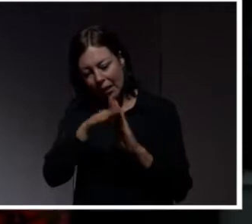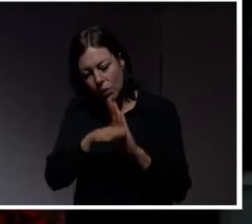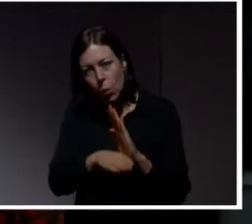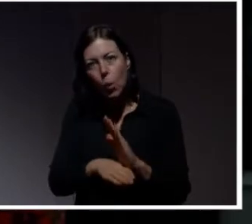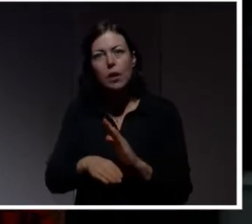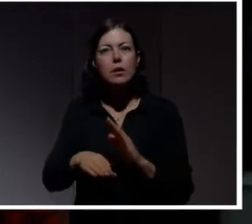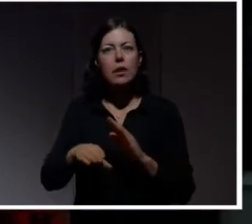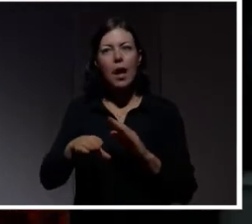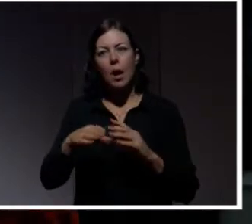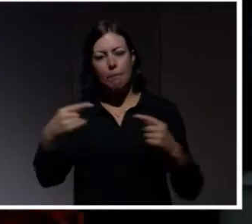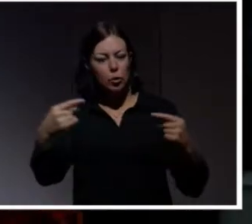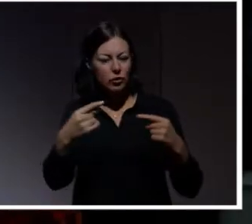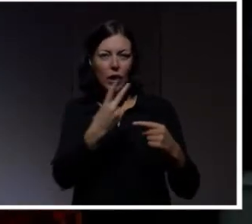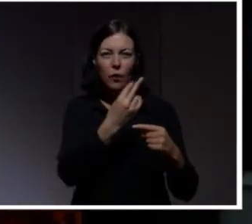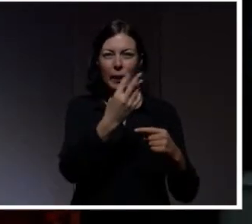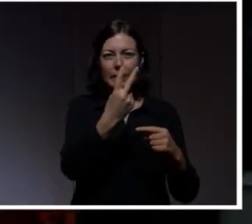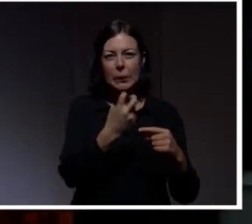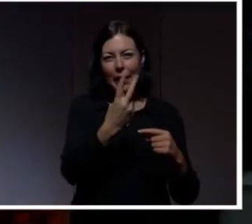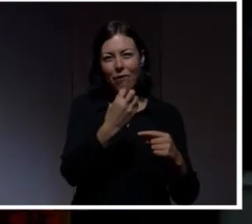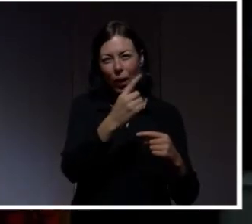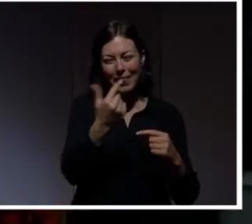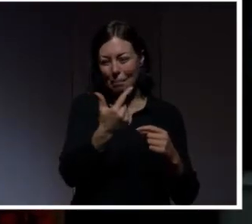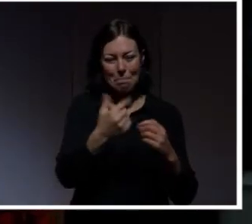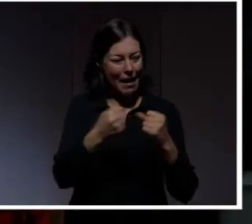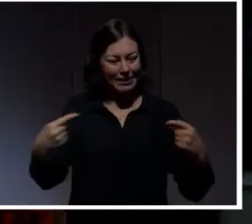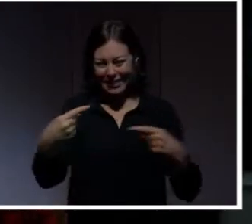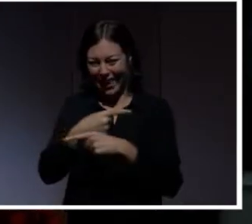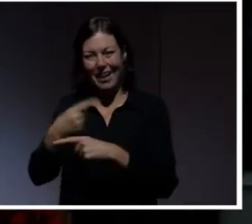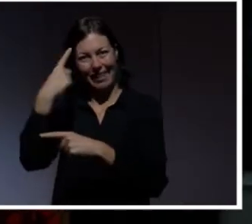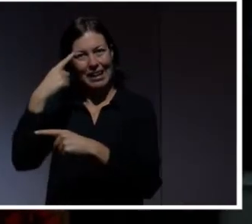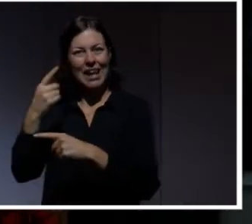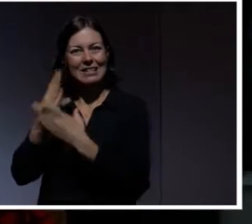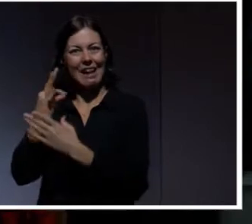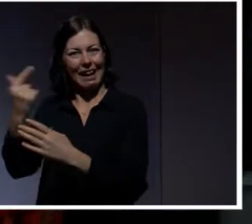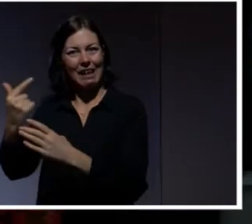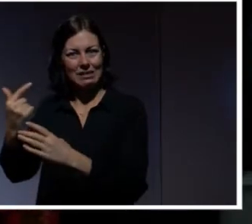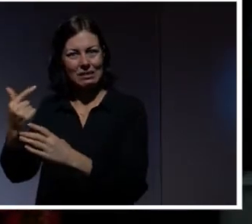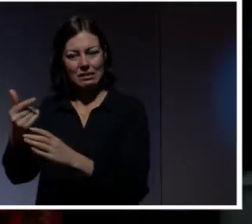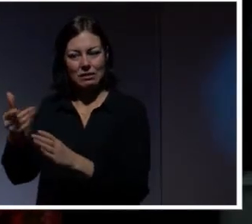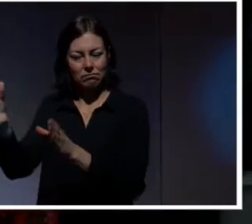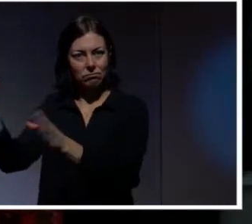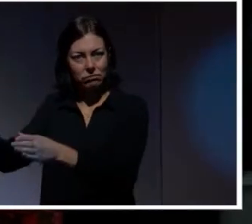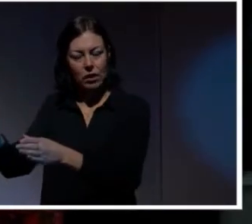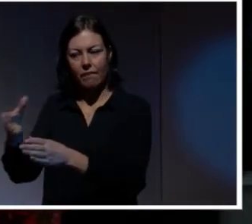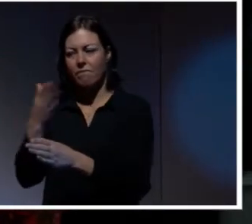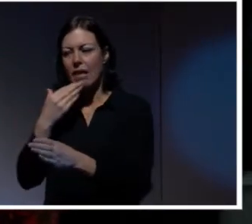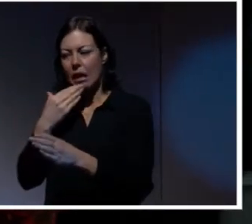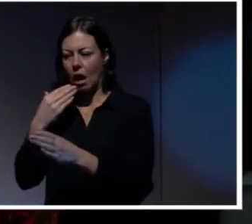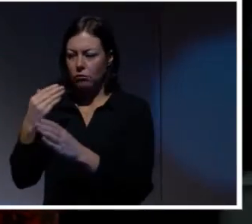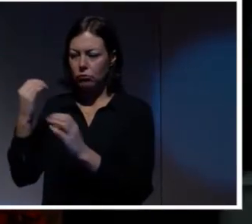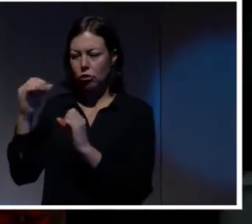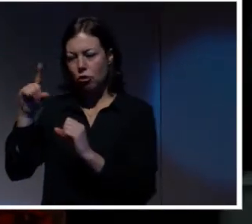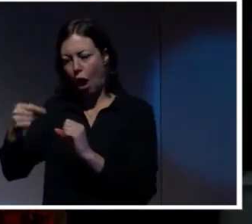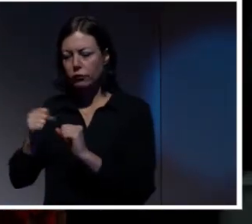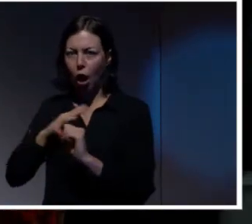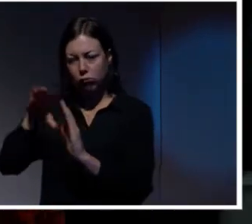Motsvarande 220 volt fast på säkerhetssidan. Det här behöver man ha. Den här spesen ska vara uppfylld. Här har vi organisationer som kontrollerar att